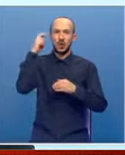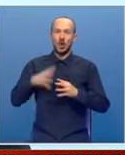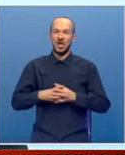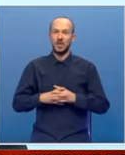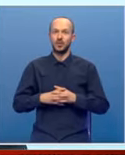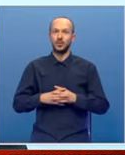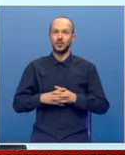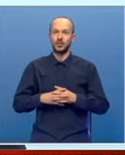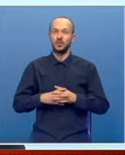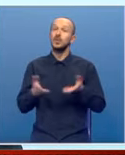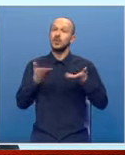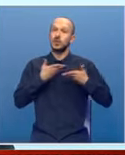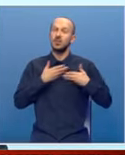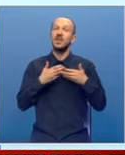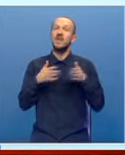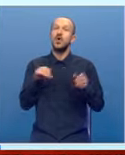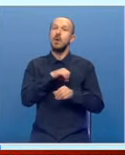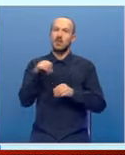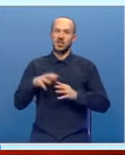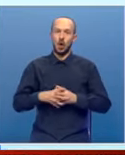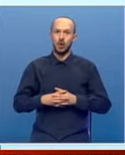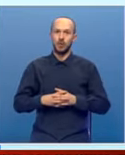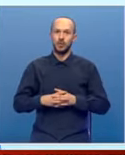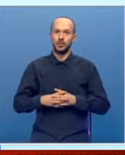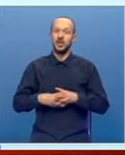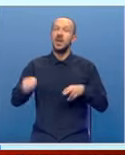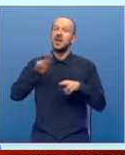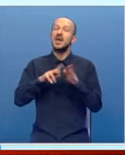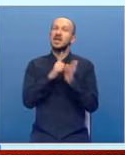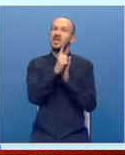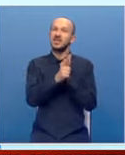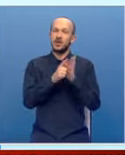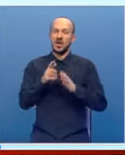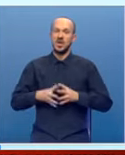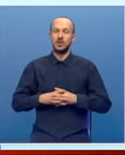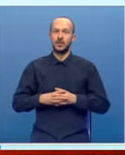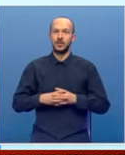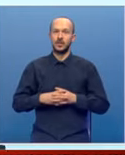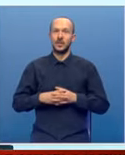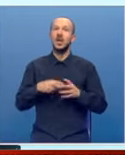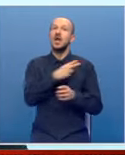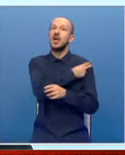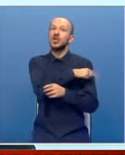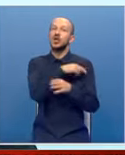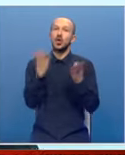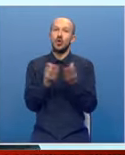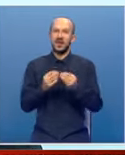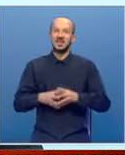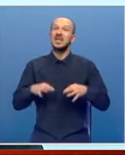dobiti veoma brzo najsavremeniji klinički kompleks,